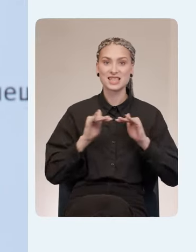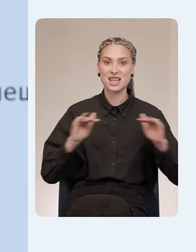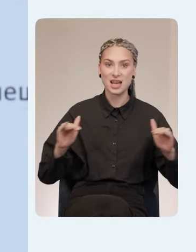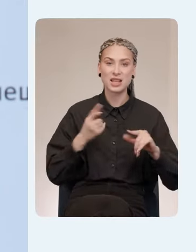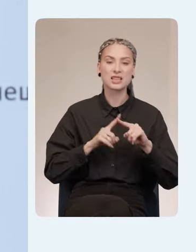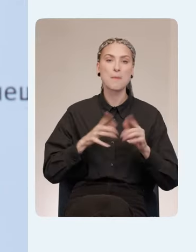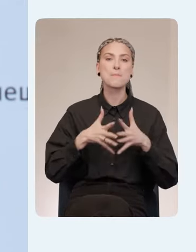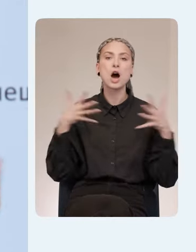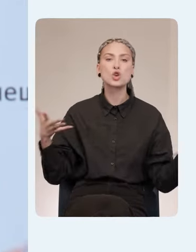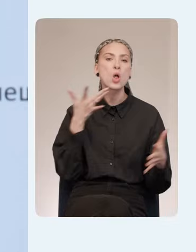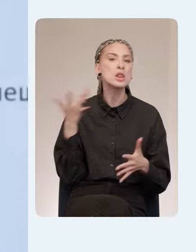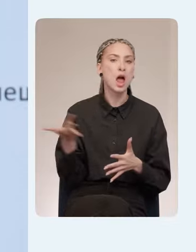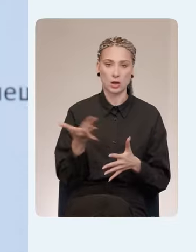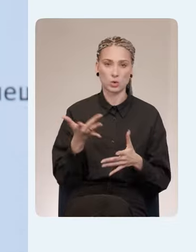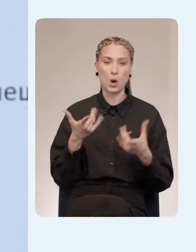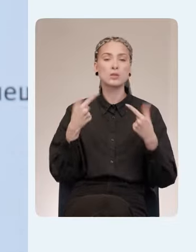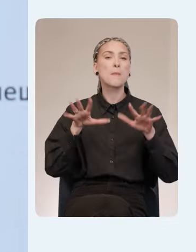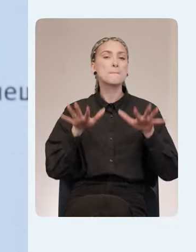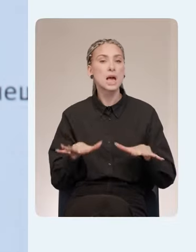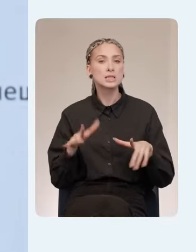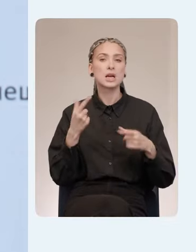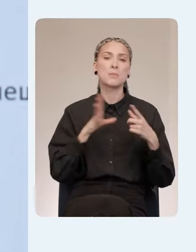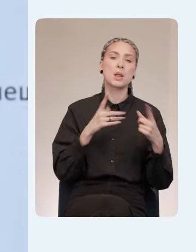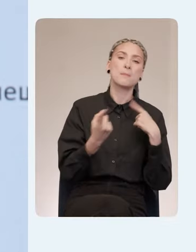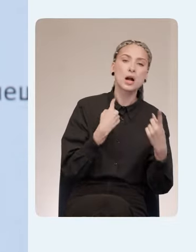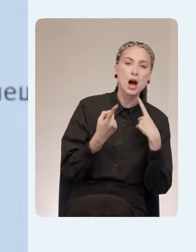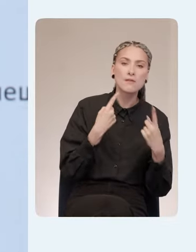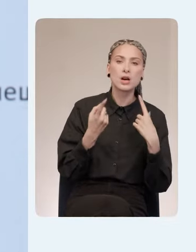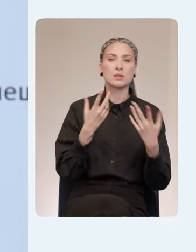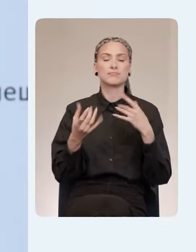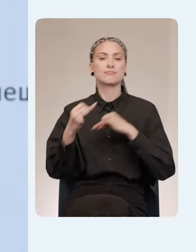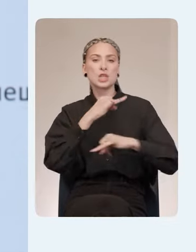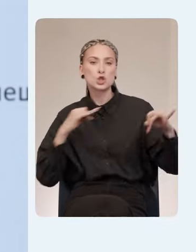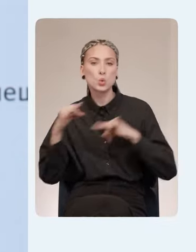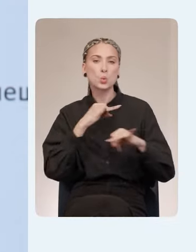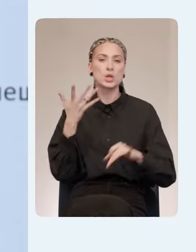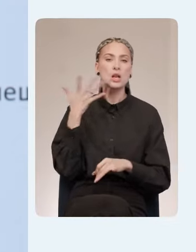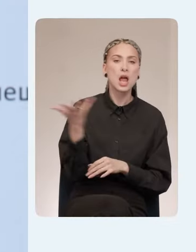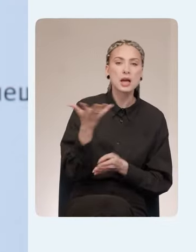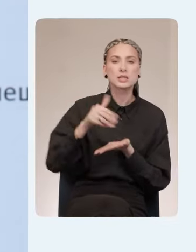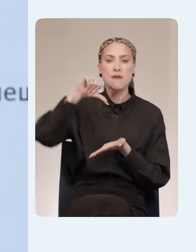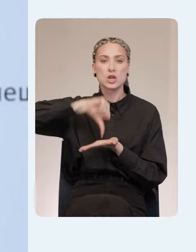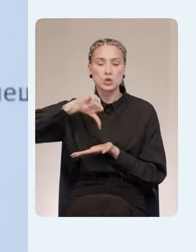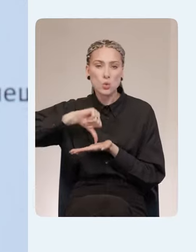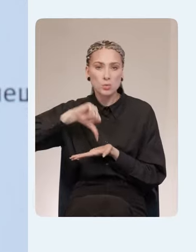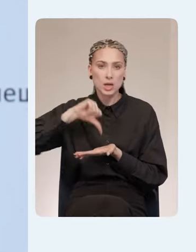лекторий. Такое пространство, где поговорить можно. Дискуссии, лекции, выступления.